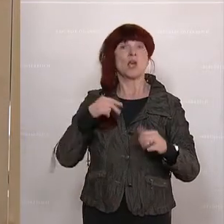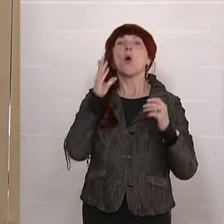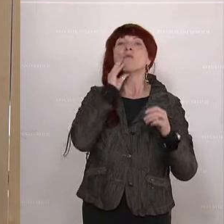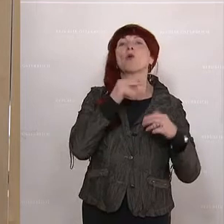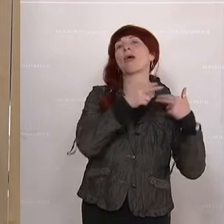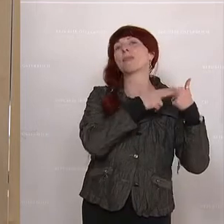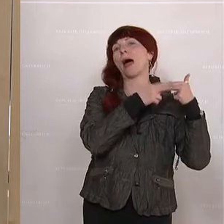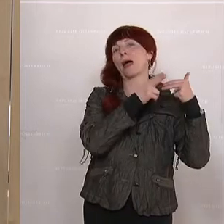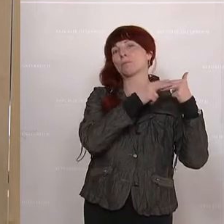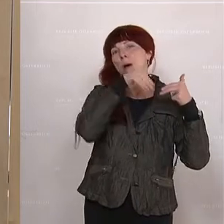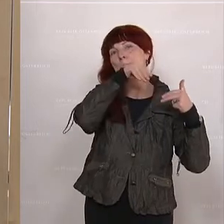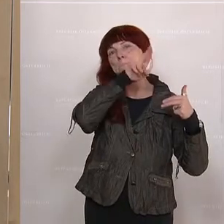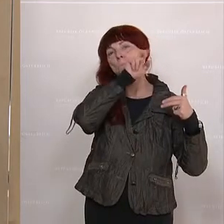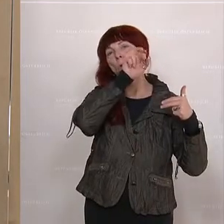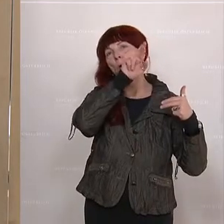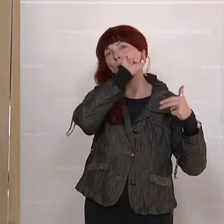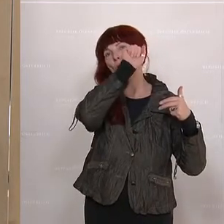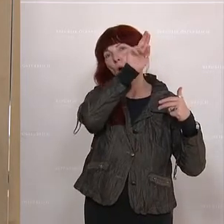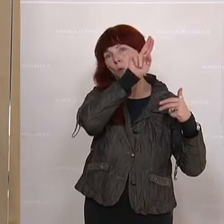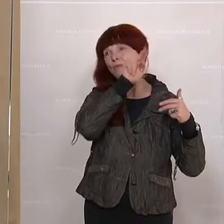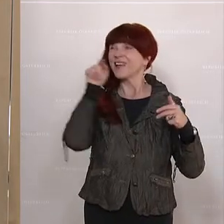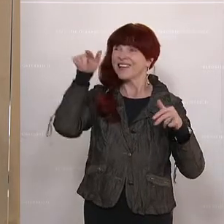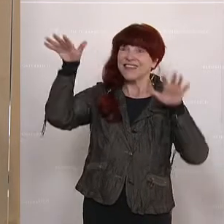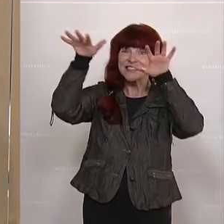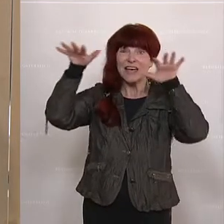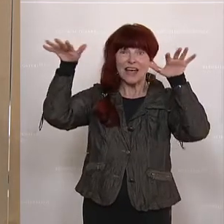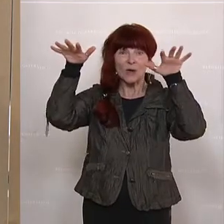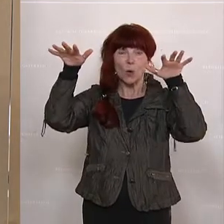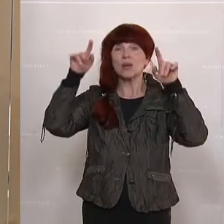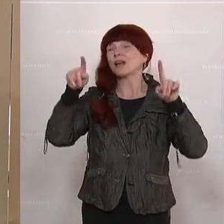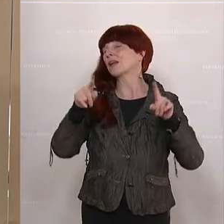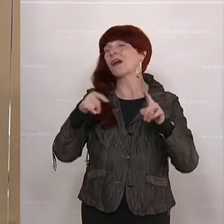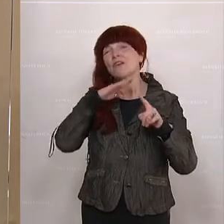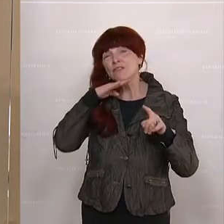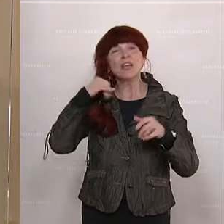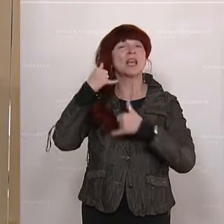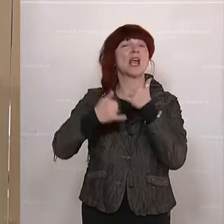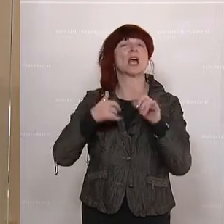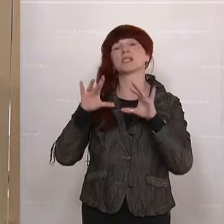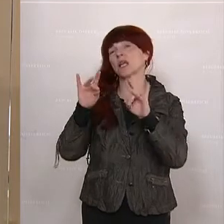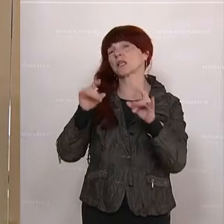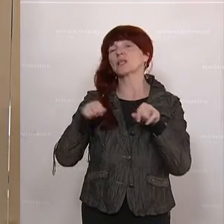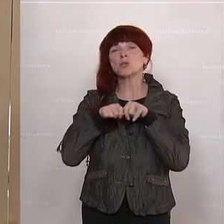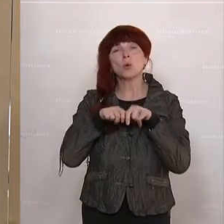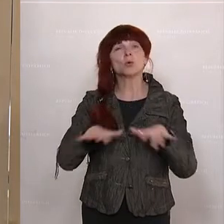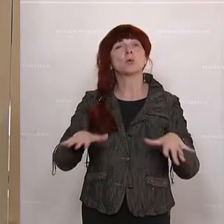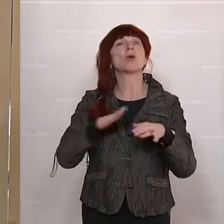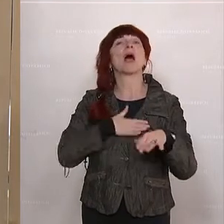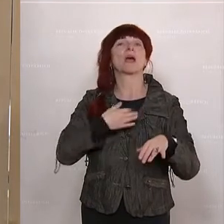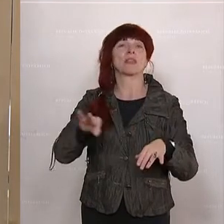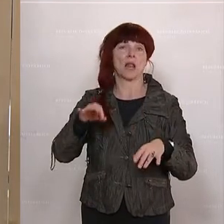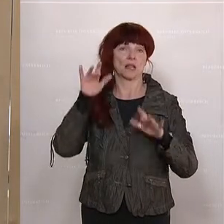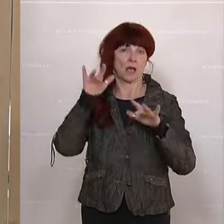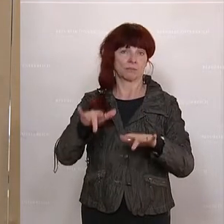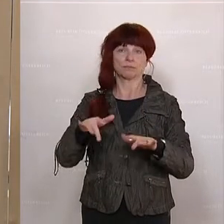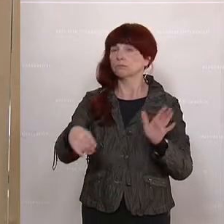Das sind Regionen, die über Jahrzehnte strukturelle Benachteiligungen erfahren haben. Und zwar, weil wir uns